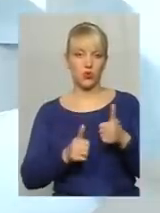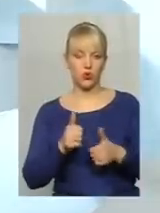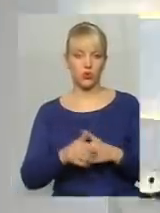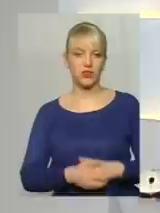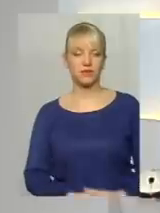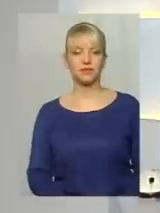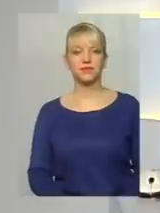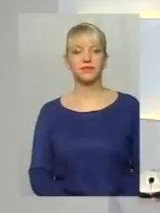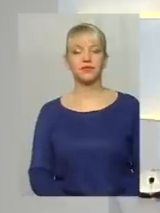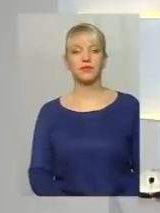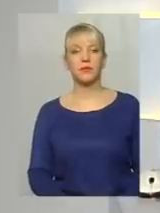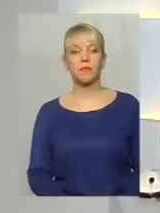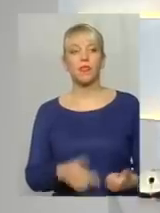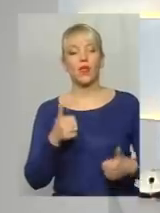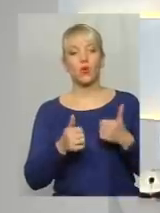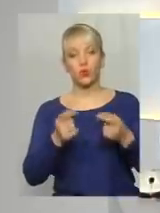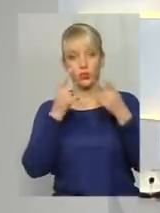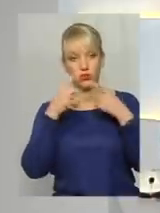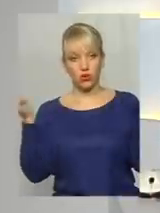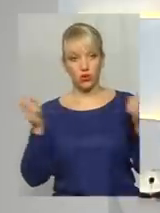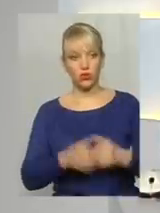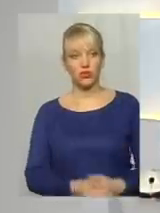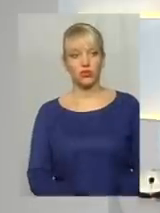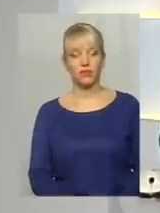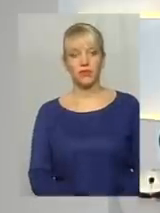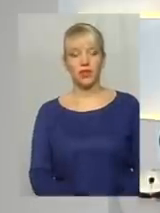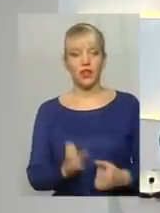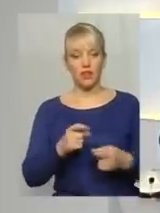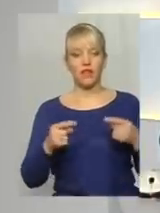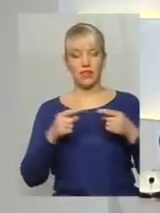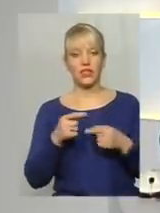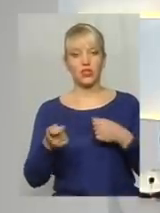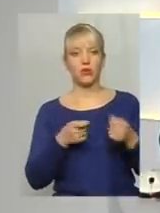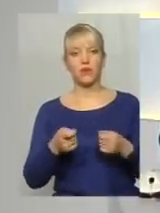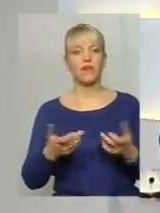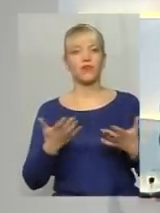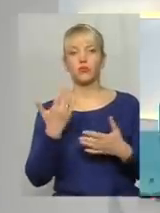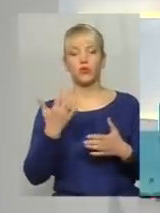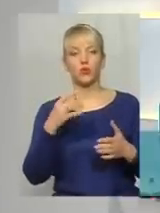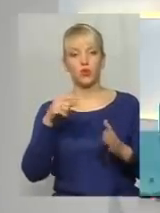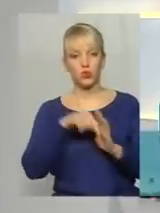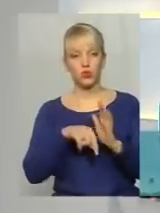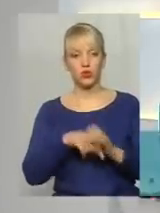Конкурс оголошено на визначення управителів. У чому його суть?